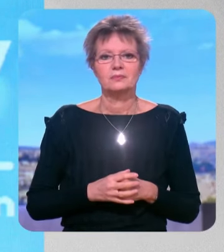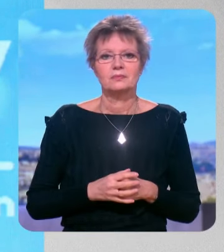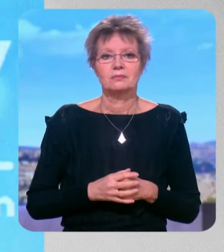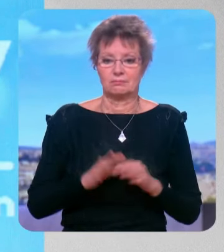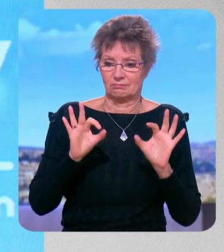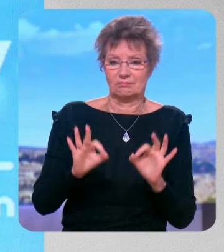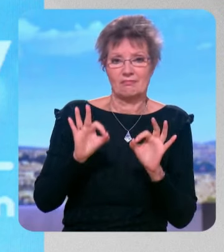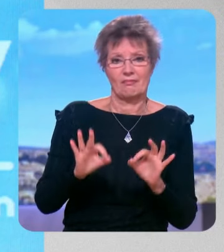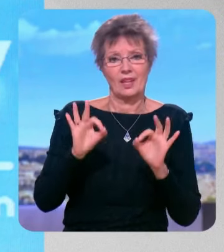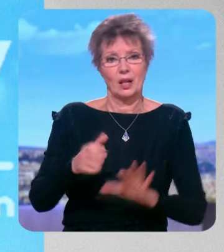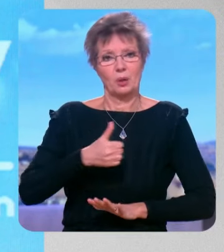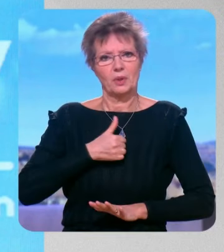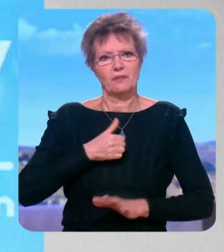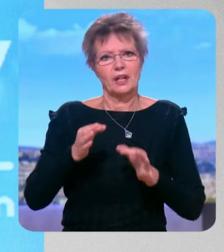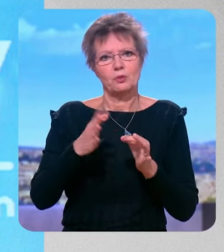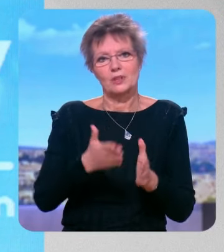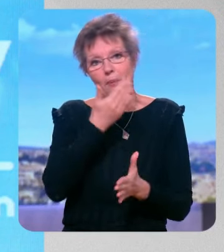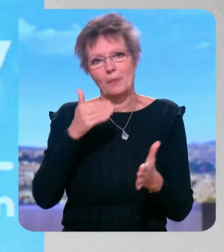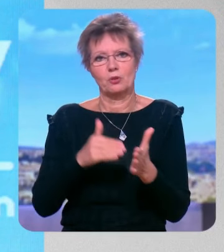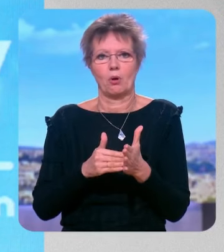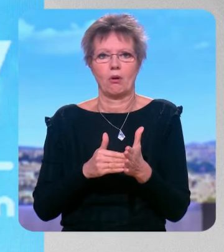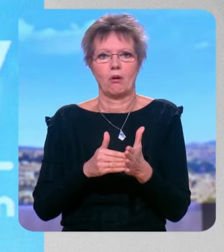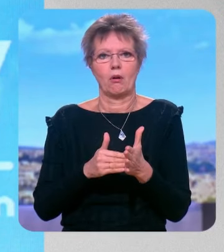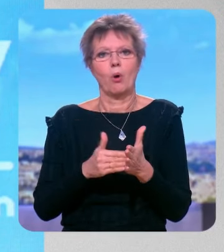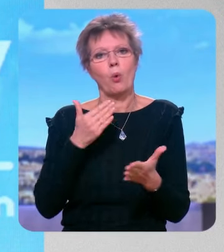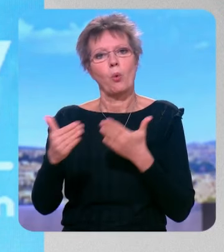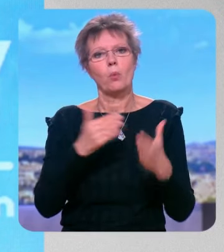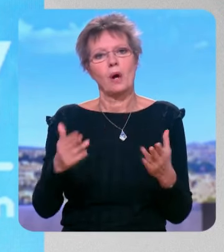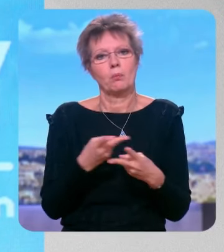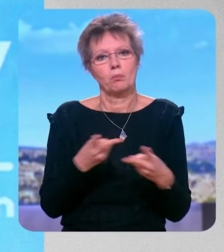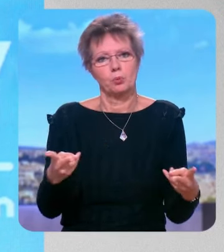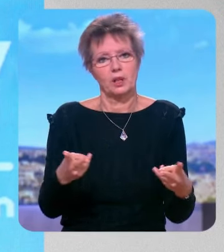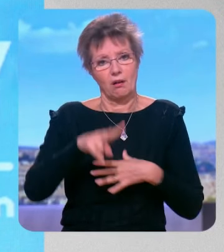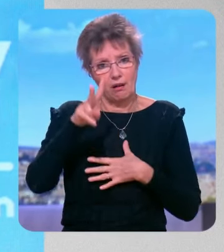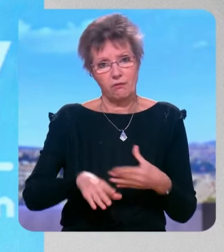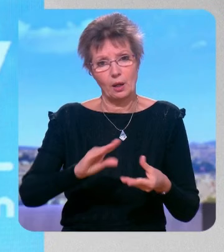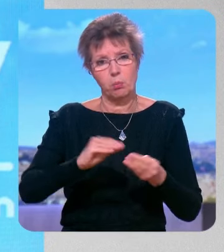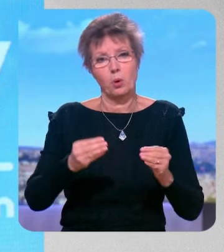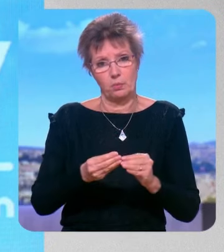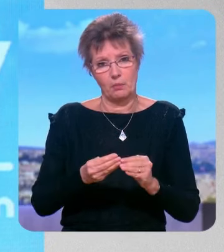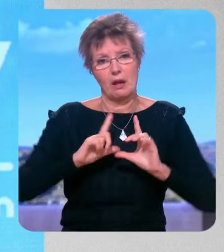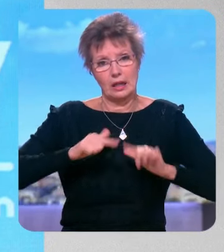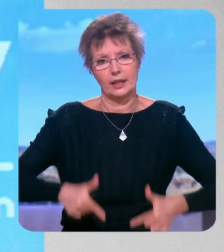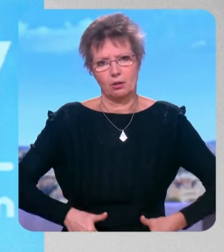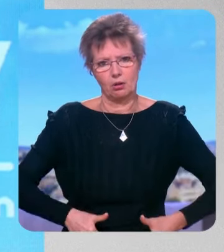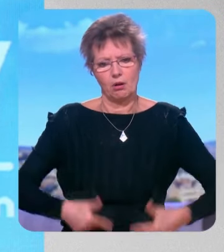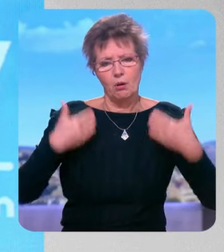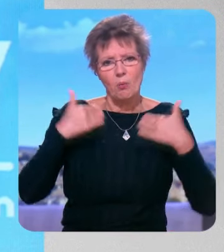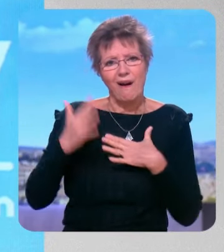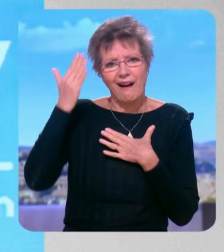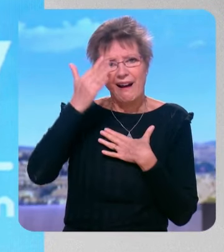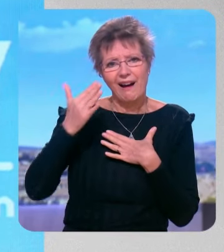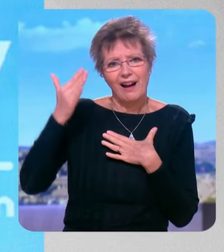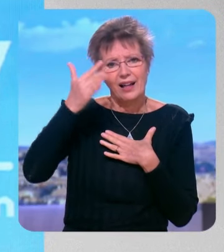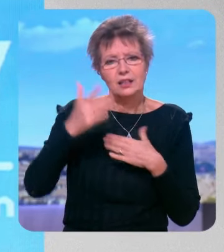'ailleurs que les résultats du privé sont meilleurs que les résultats du public donc oui il ya un vrai problème et moi je suis très inquiet parce que tout est lié si